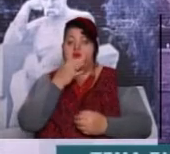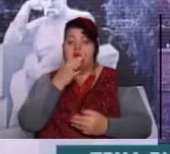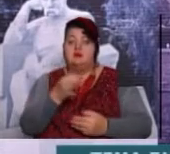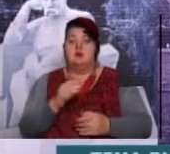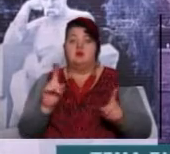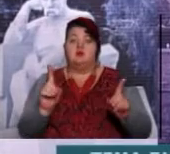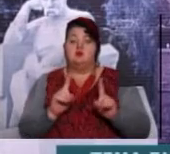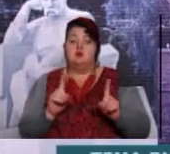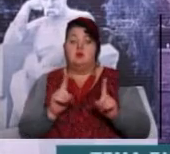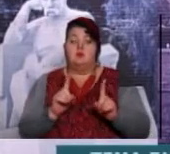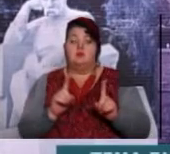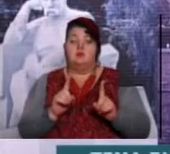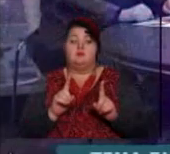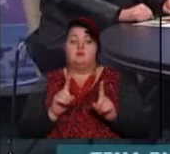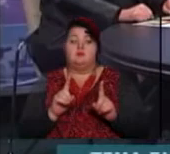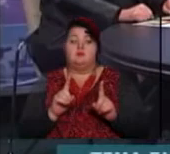сказати, що